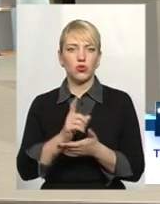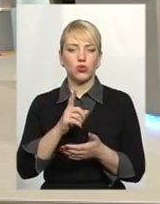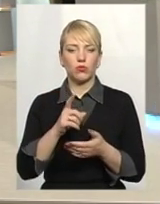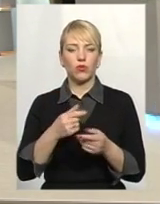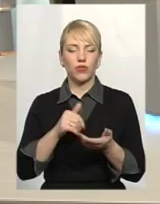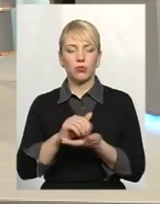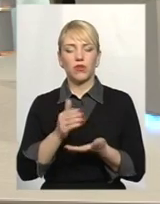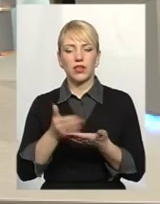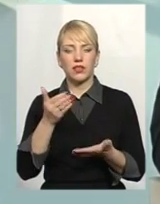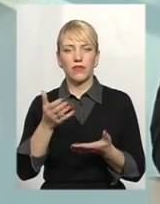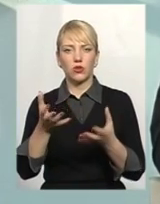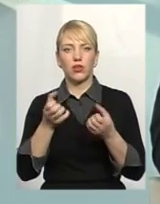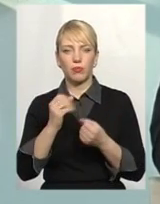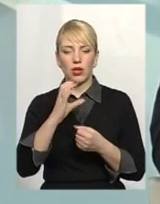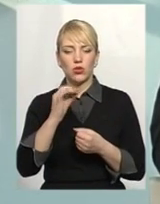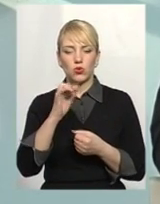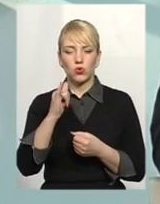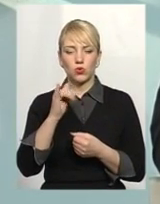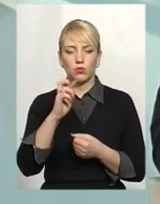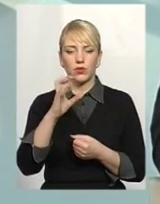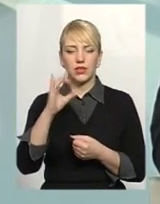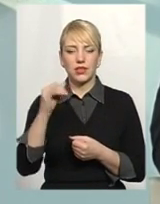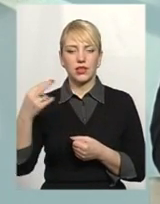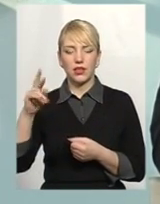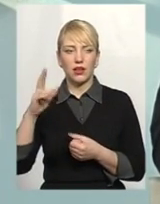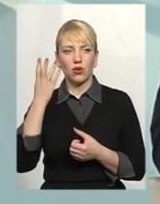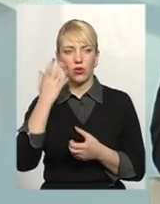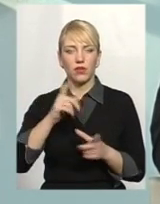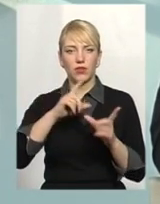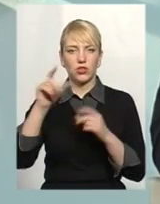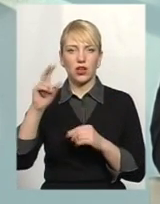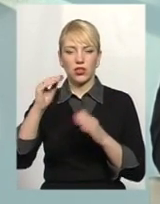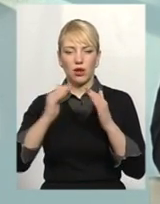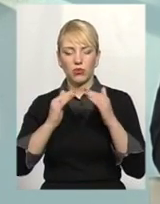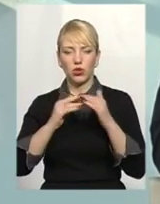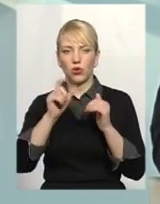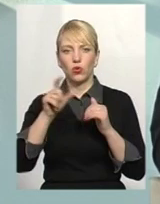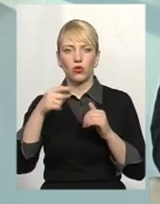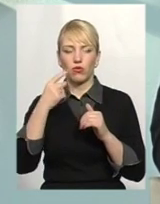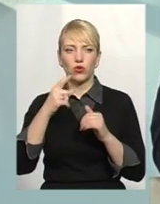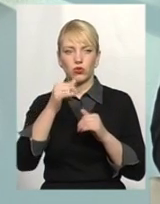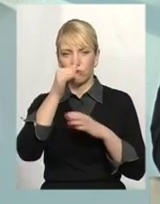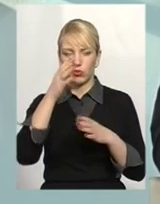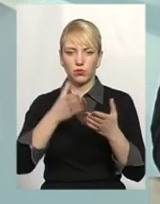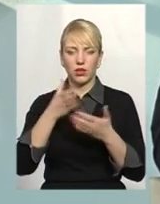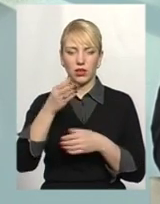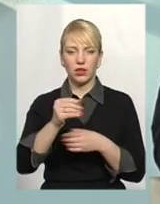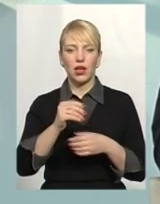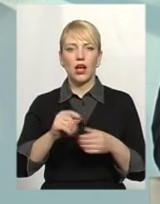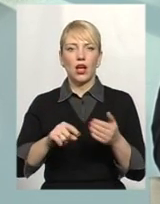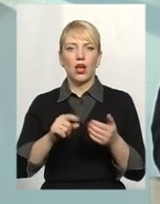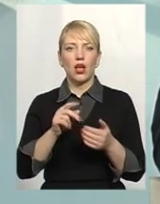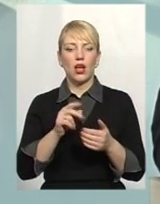отримання субсидій? Тому що ми виїжджаємо на будинок при встановленні лічильника, люди кажуть, що не можуть сплачувати комунальні